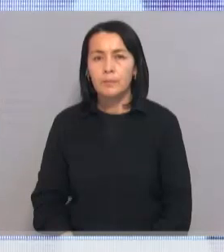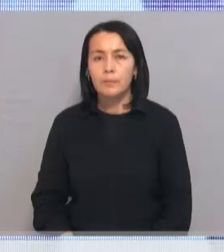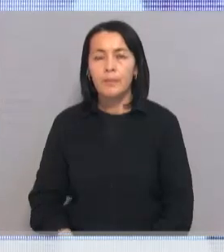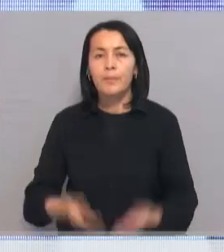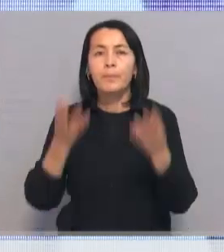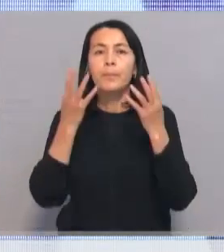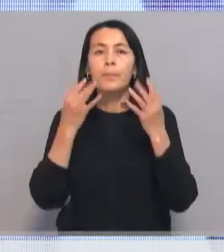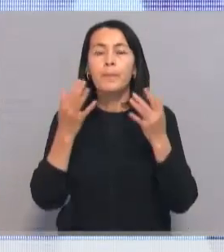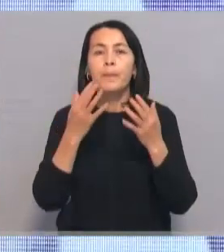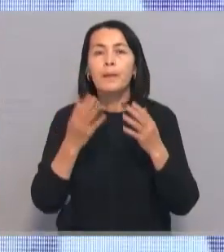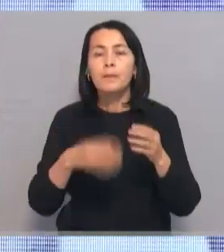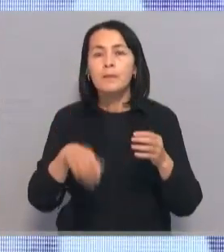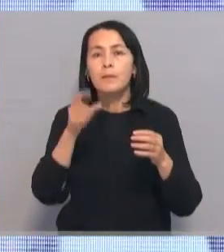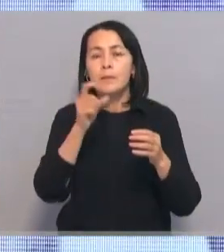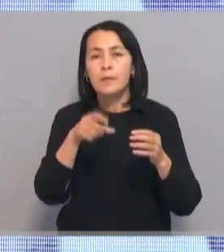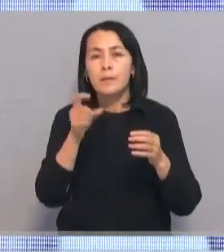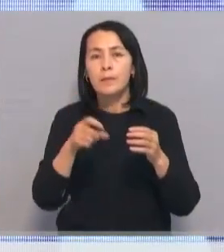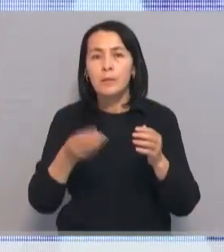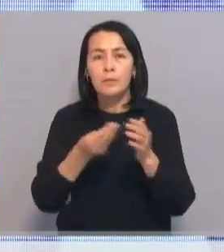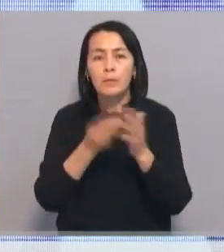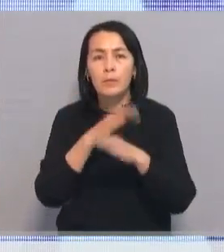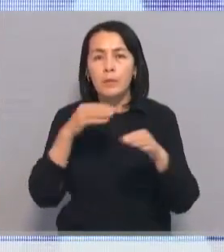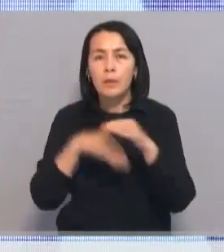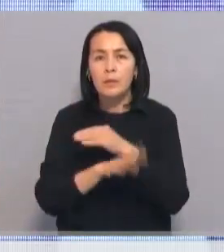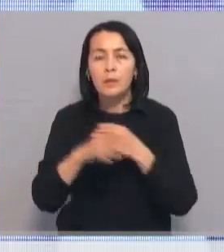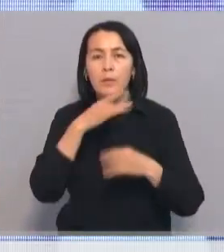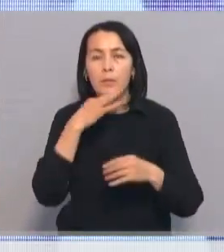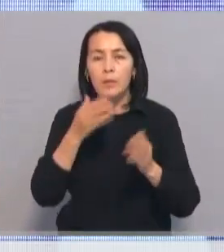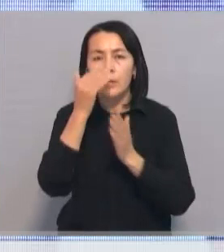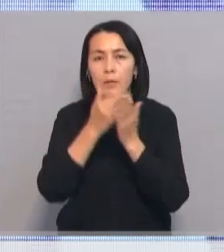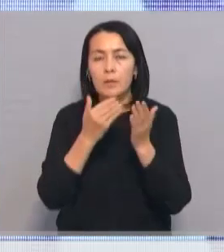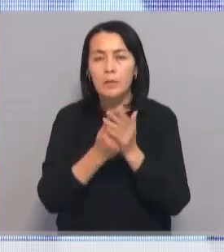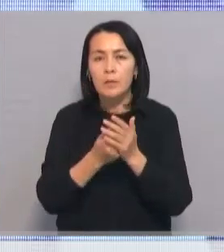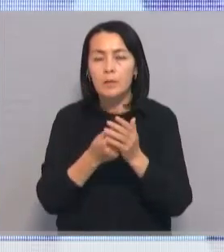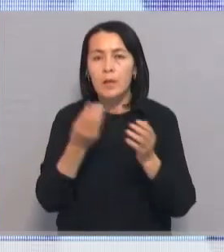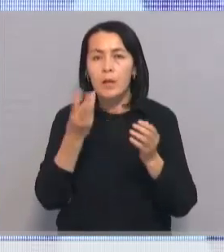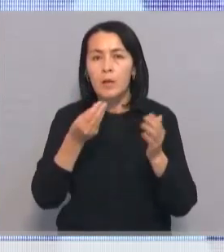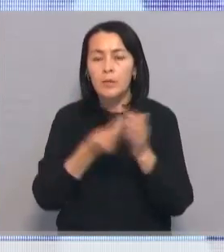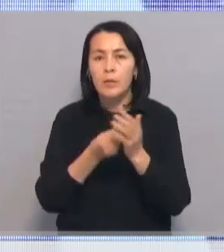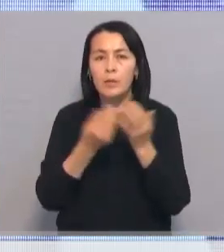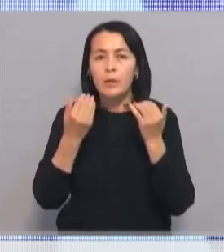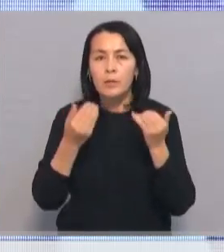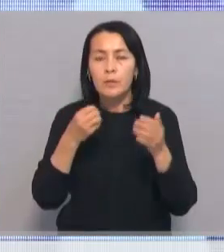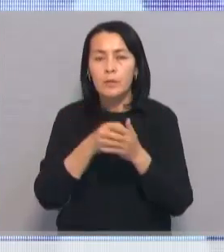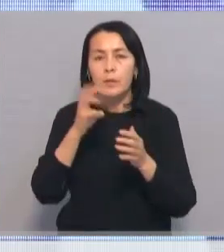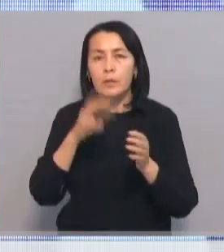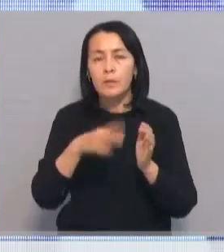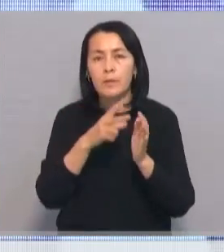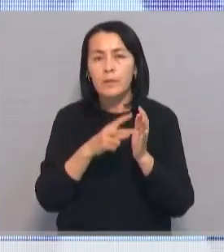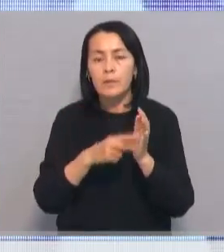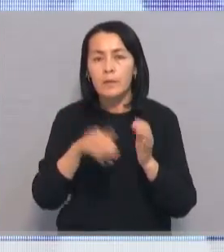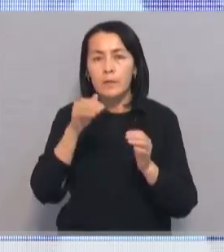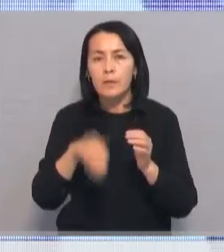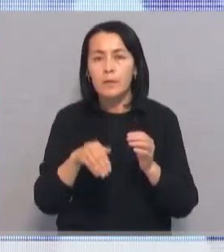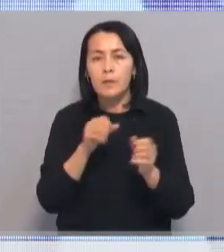Количество безбилетников не уменьшается, тем не менее увеличивается статистика транзакций. В будние дни до 380 тысяч,